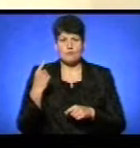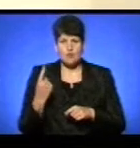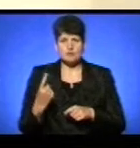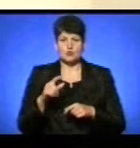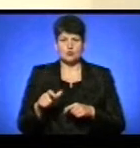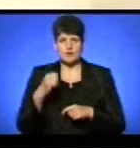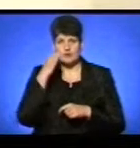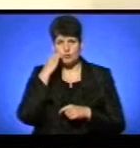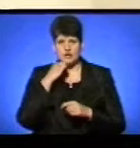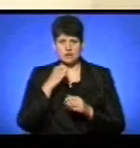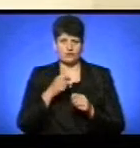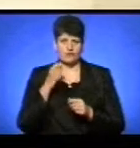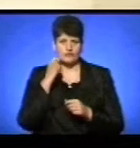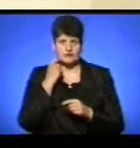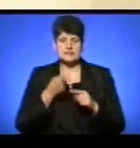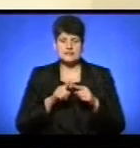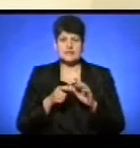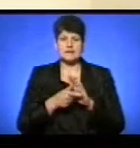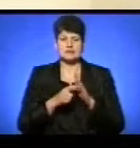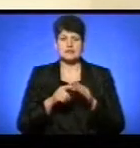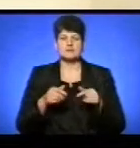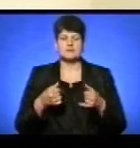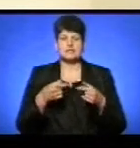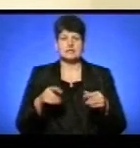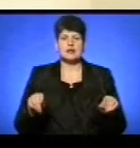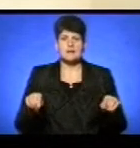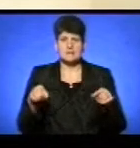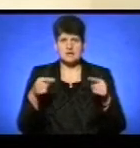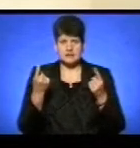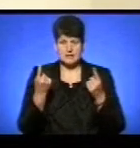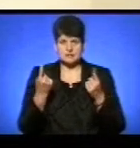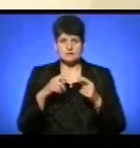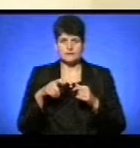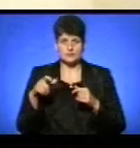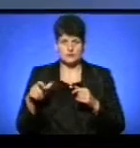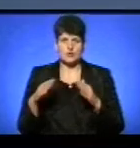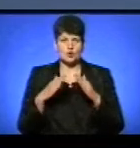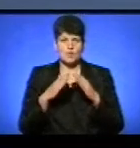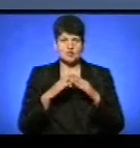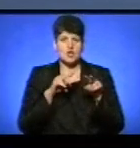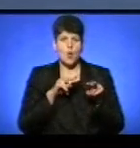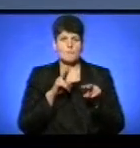Це кабінет призначений для реабілітації під опічників. Найперше проєкту домашньої опіки.